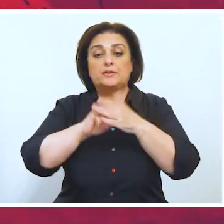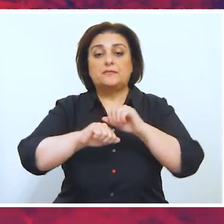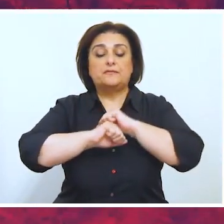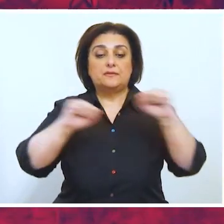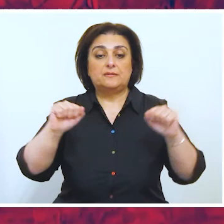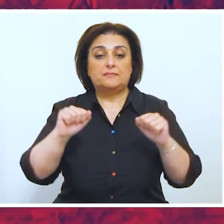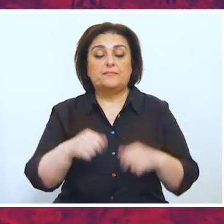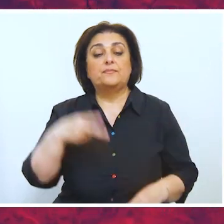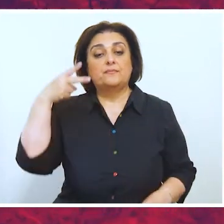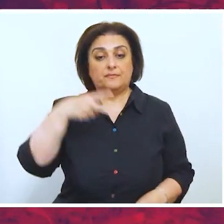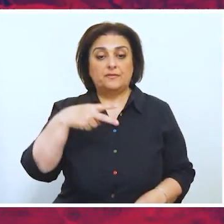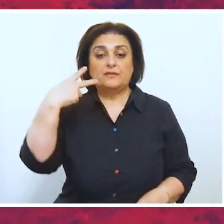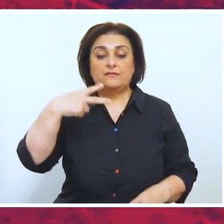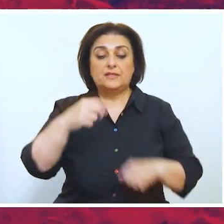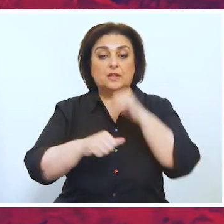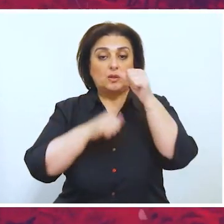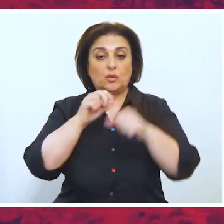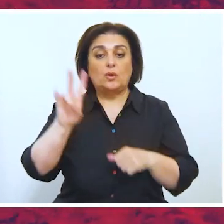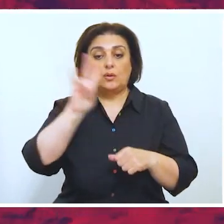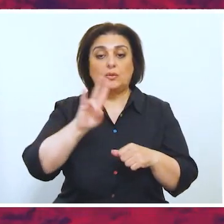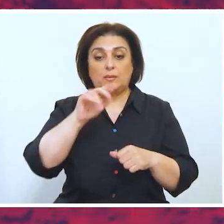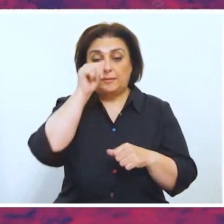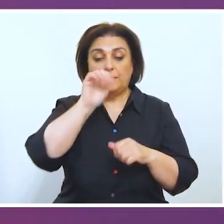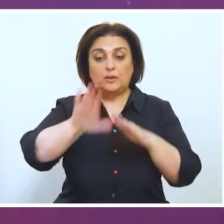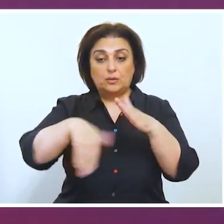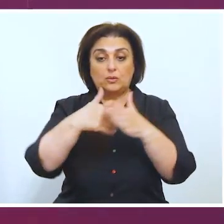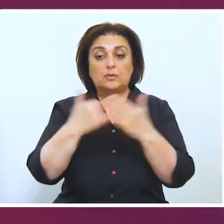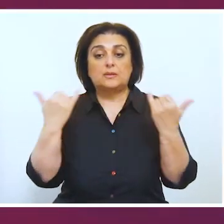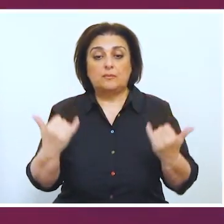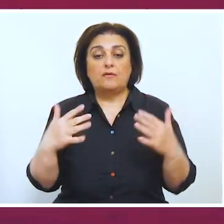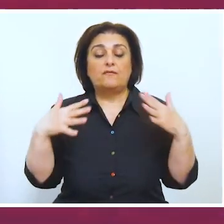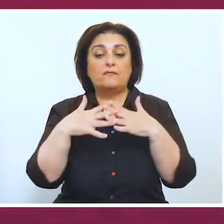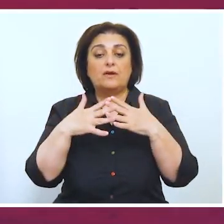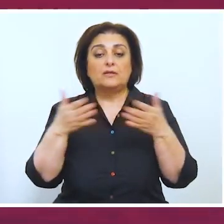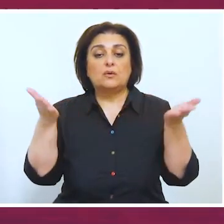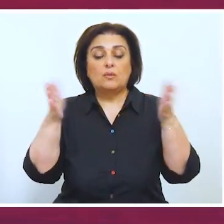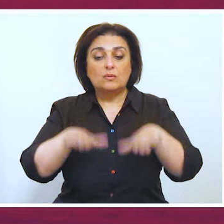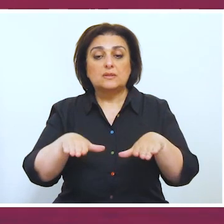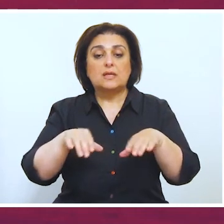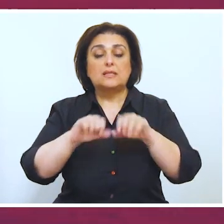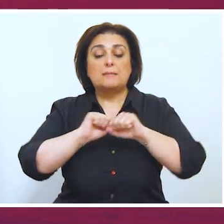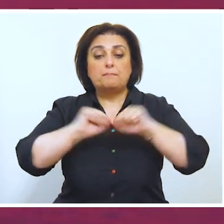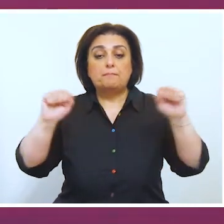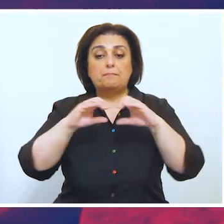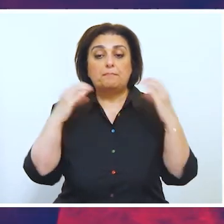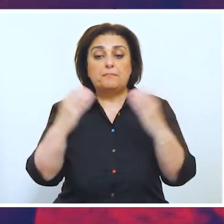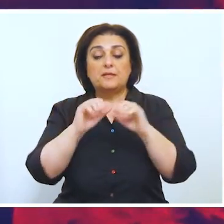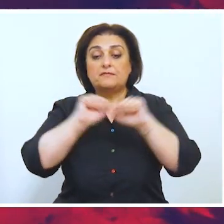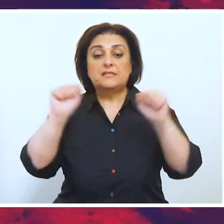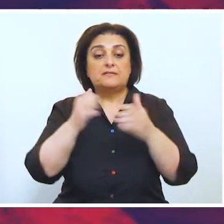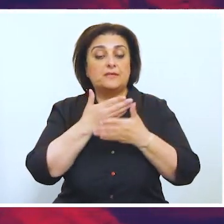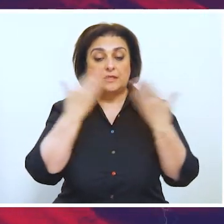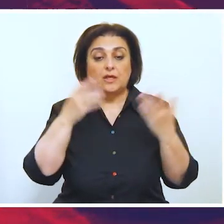2020-ci ilin nöyabrından bəri mütəmadə insanların müxtəlif vəziyyətlərdə minalar və hərbi sursatların partlaması